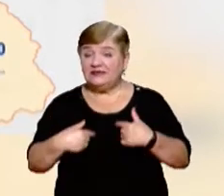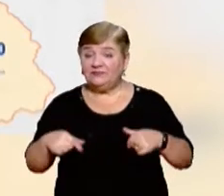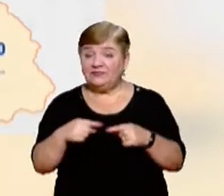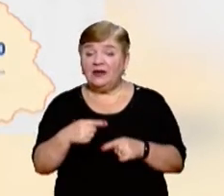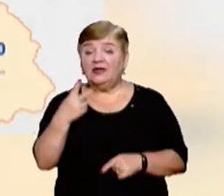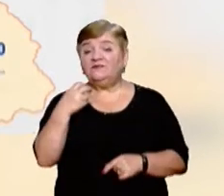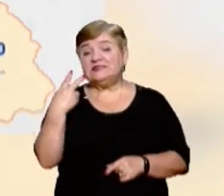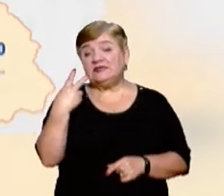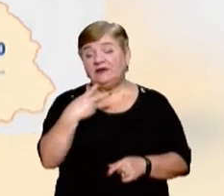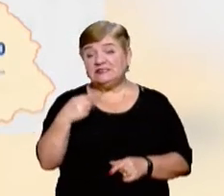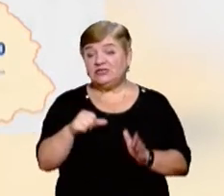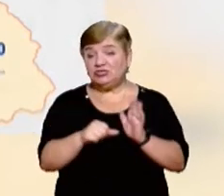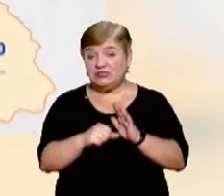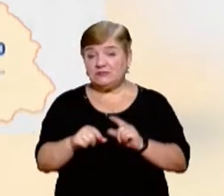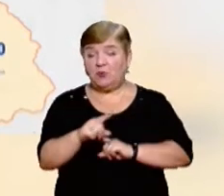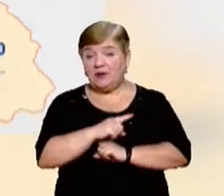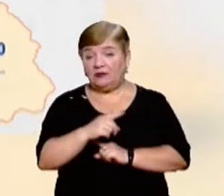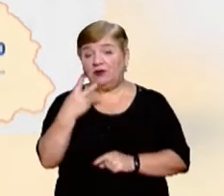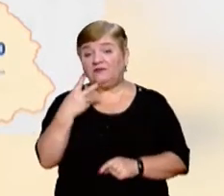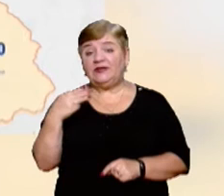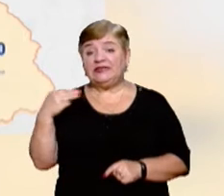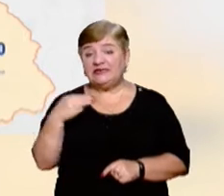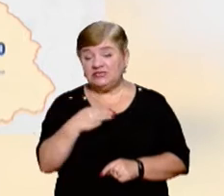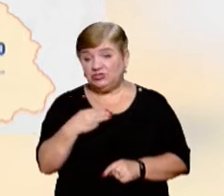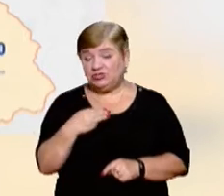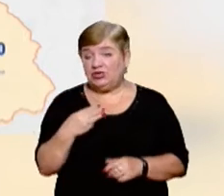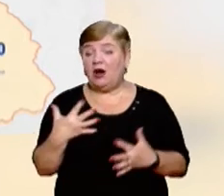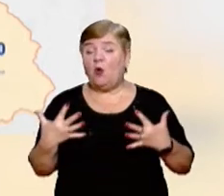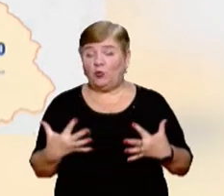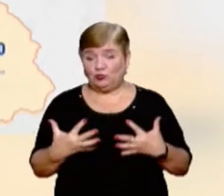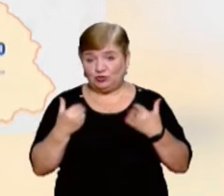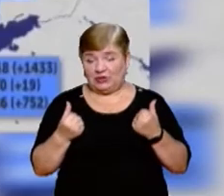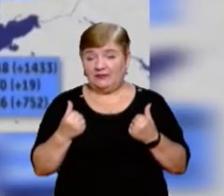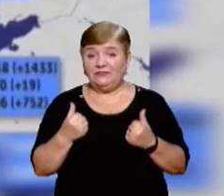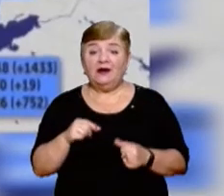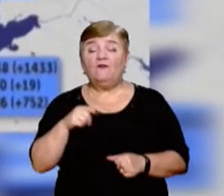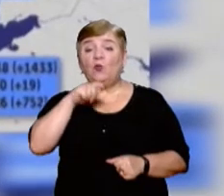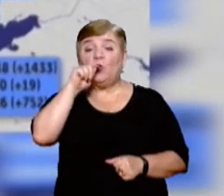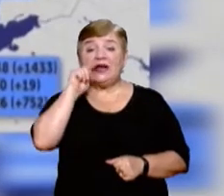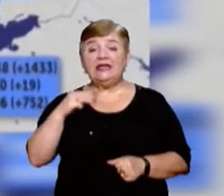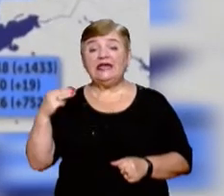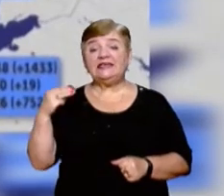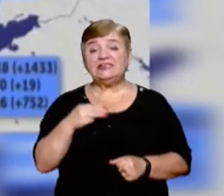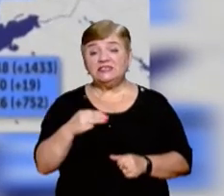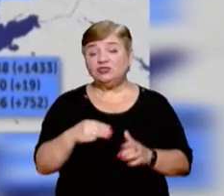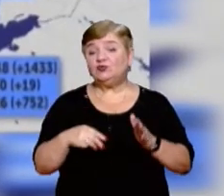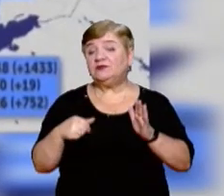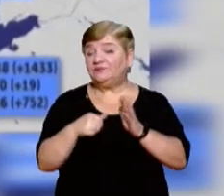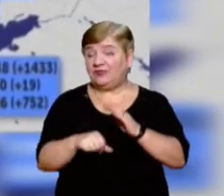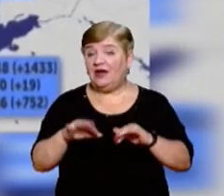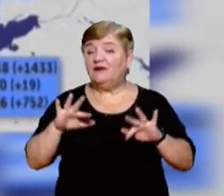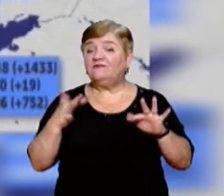з них 226 померли, 2563 людини одужали. В Україні 1433